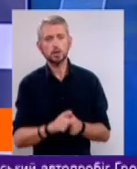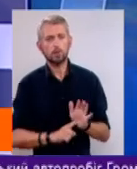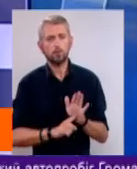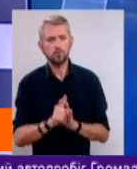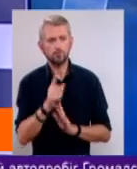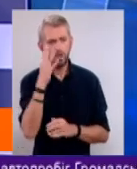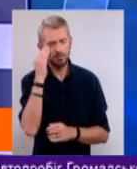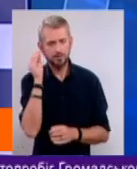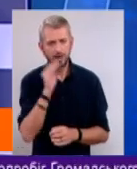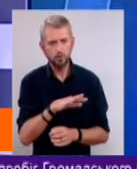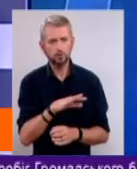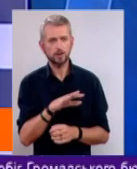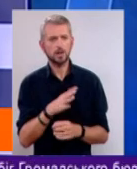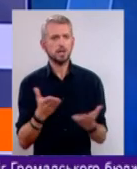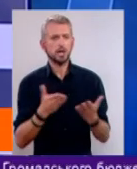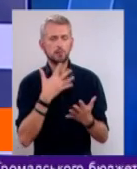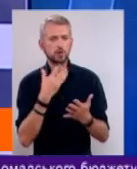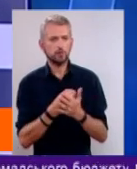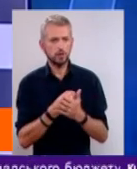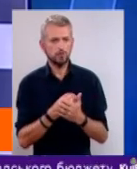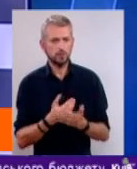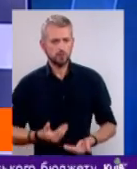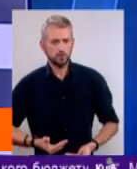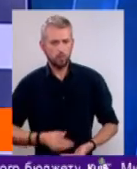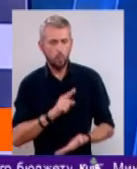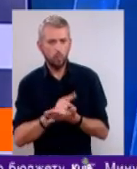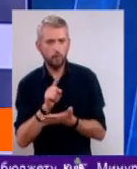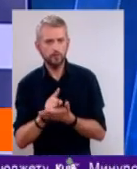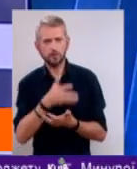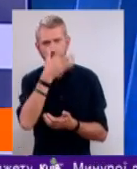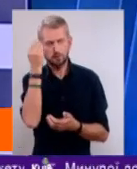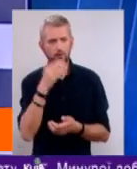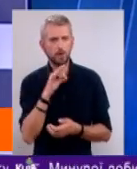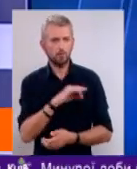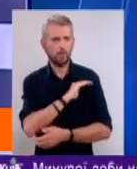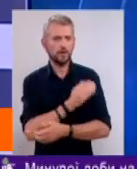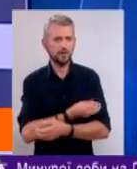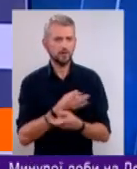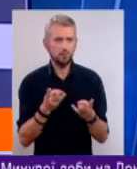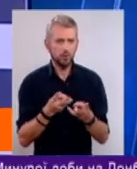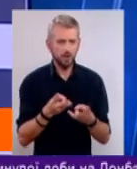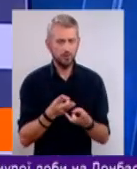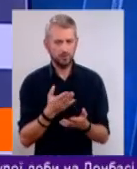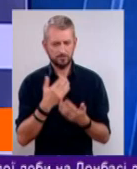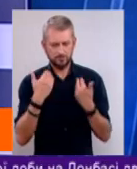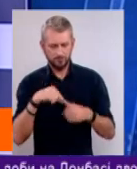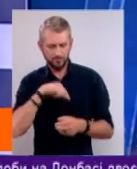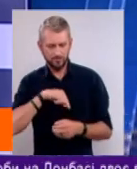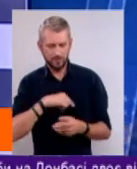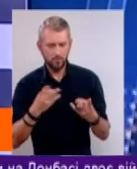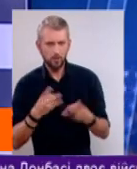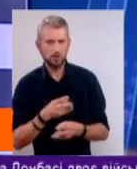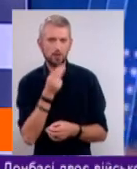нехтувати якимись своїми соціальними обов'язками, збуває навіть про фізичні потреби, фізіологічні потреби, там поїсти,